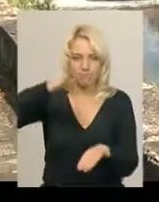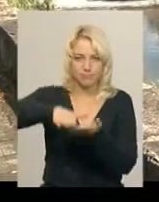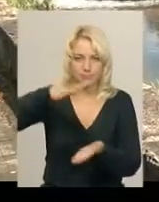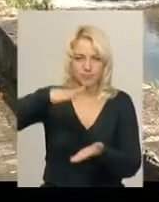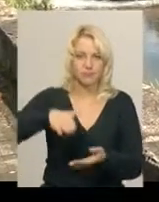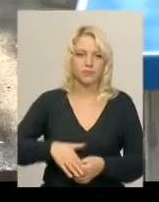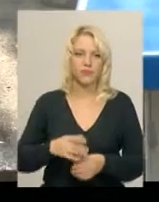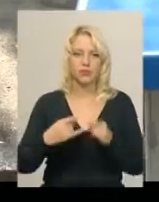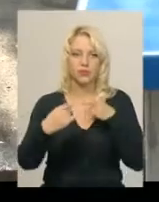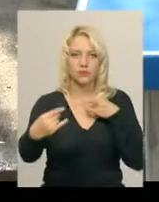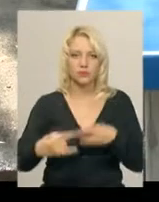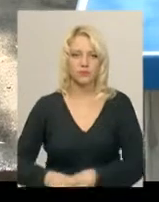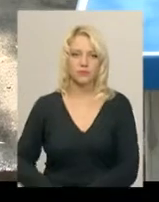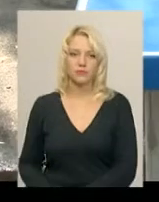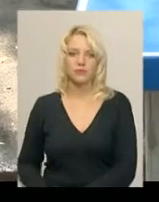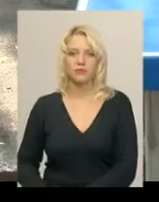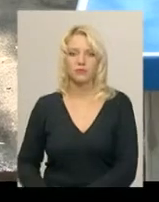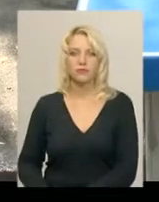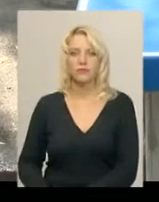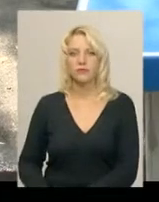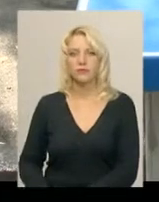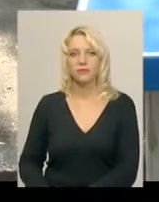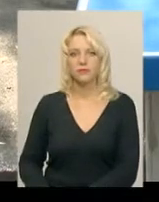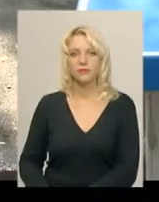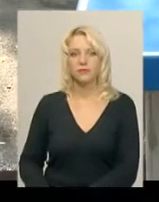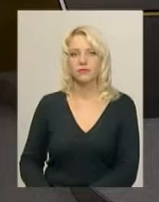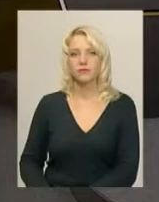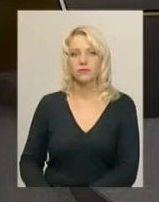годин. Михайло Жола, Іван Мовчан, новини Поділля-Центр.